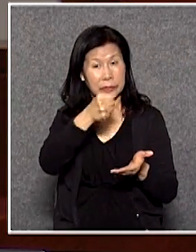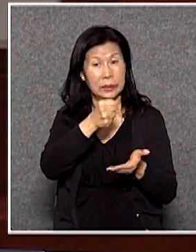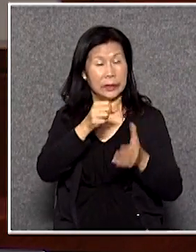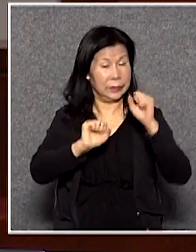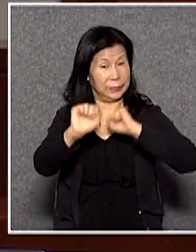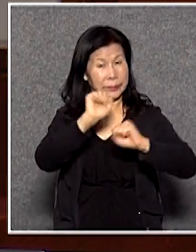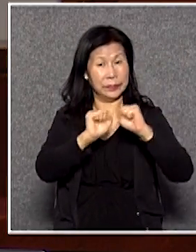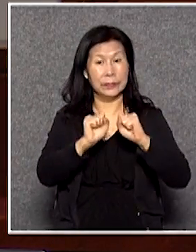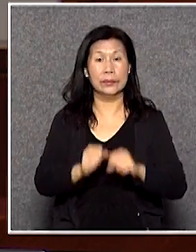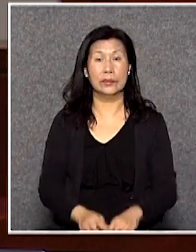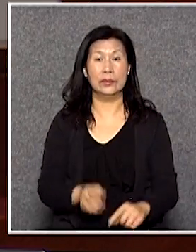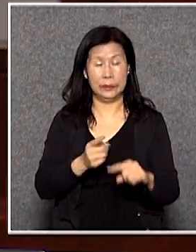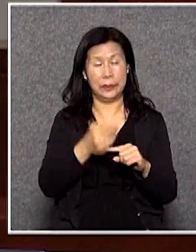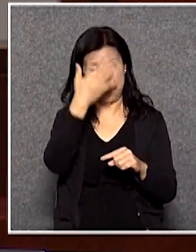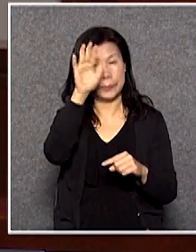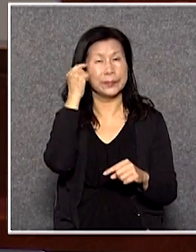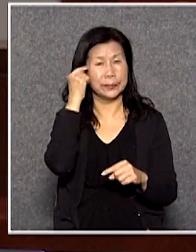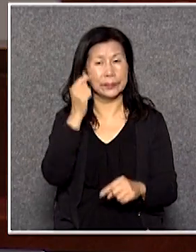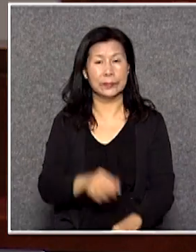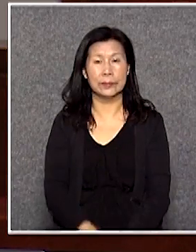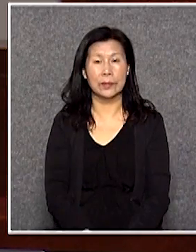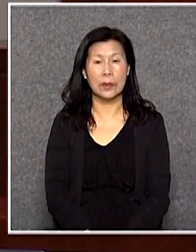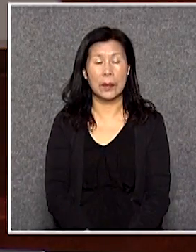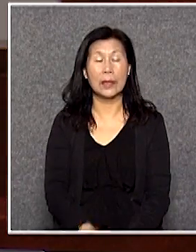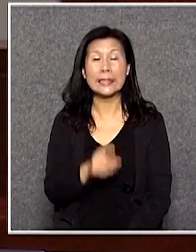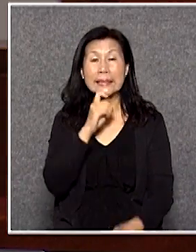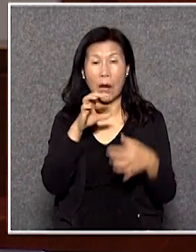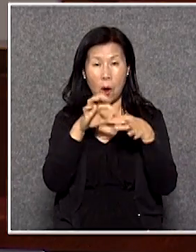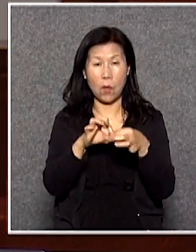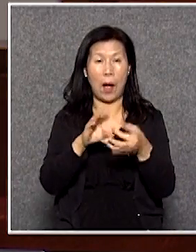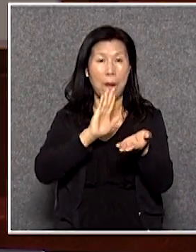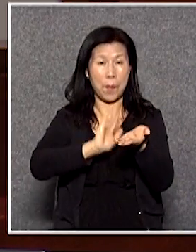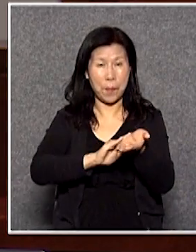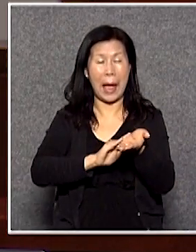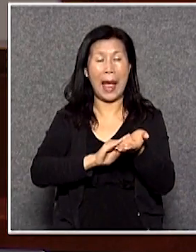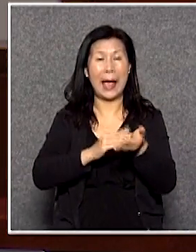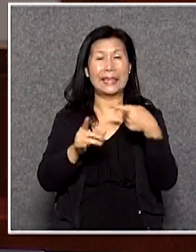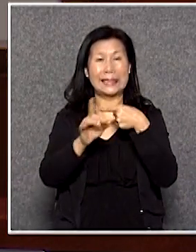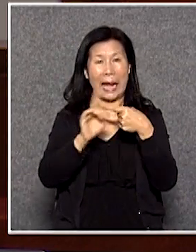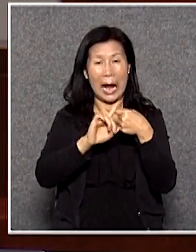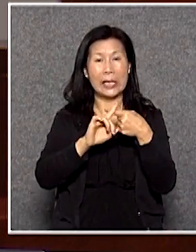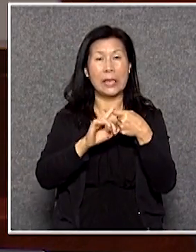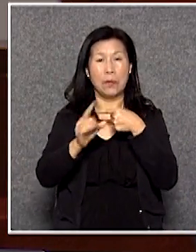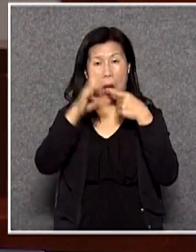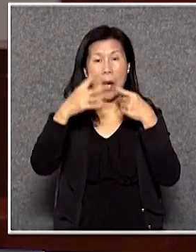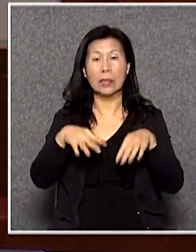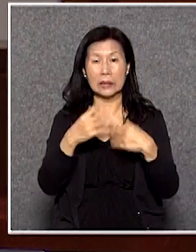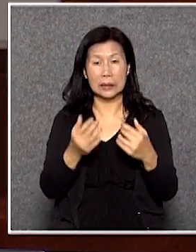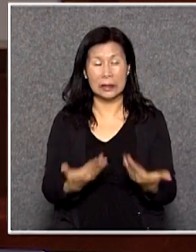是很明顯的處理這些醫療事故很多時候就是用這個所謂